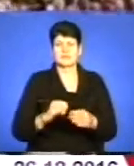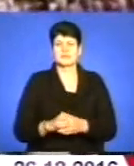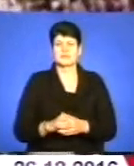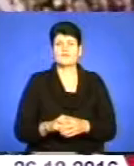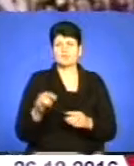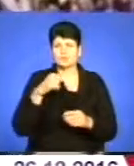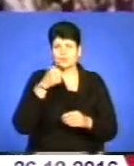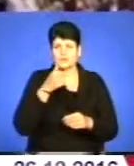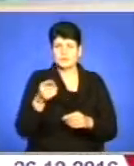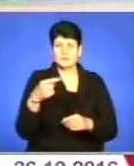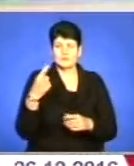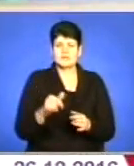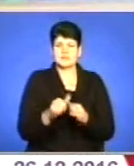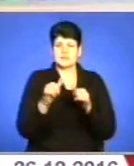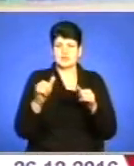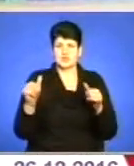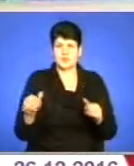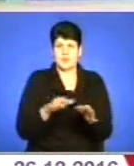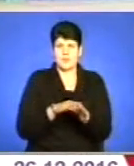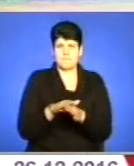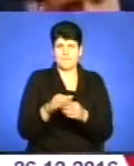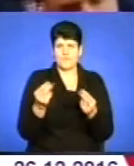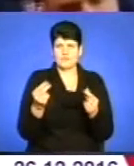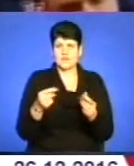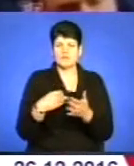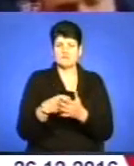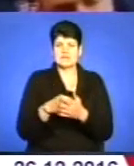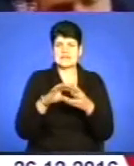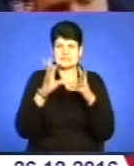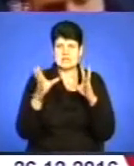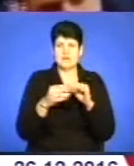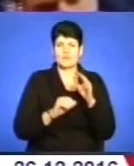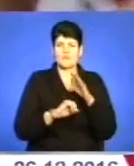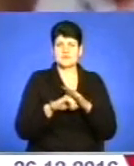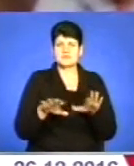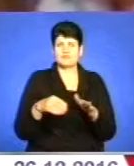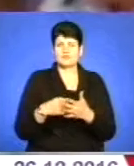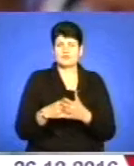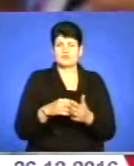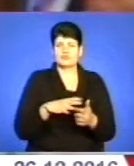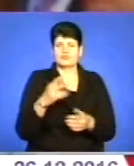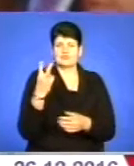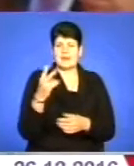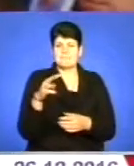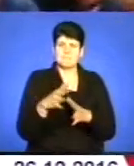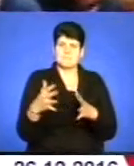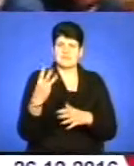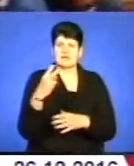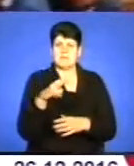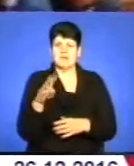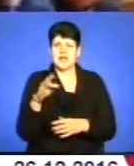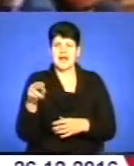Цього року на Тернопільщині суттєво зросло наповнення бюджетів. Так, обсяг загального фонду місцевих бюджетів склав понад 2 мільярди гривень.